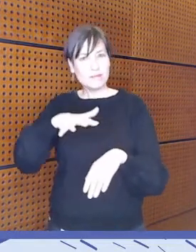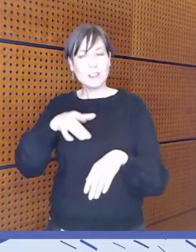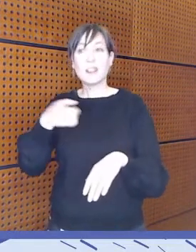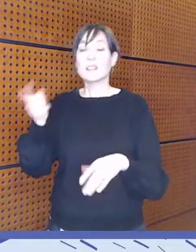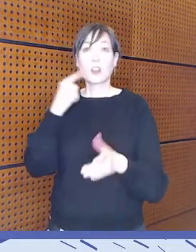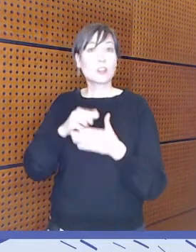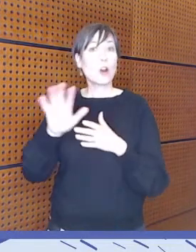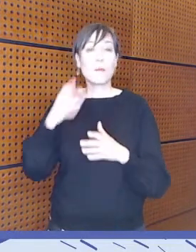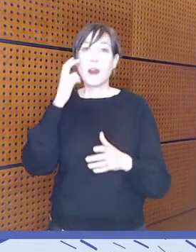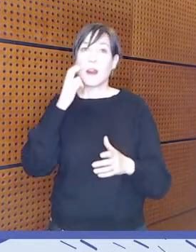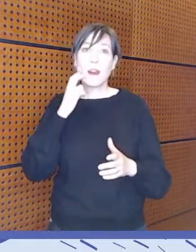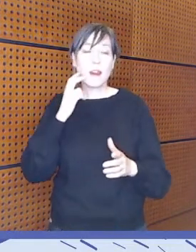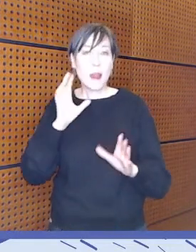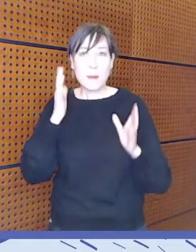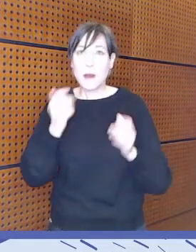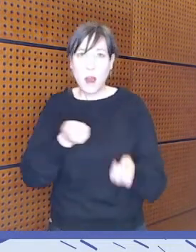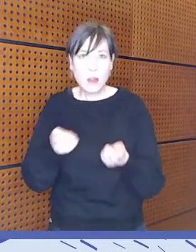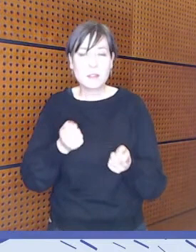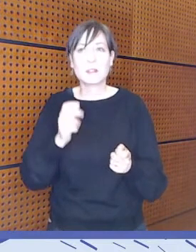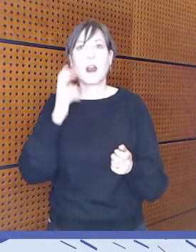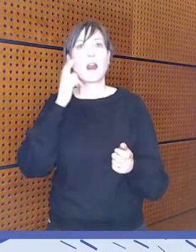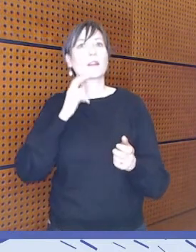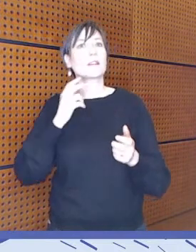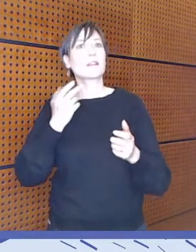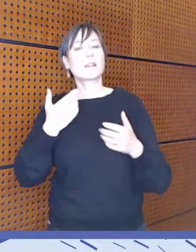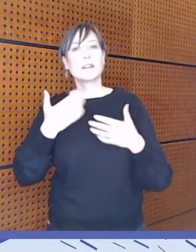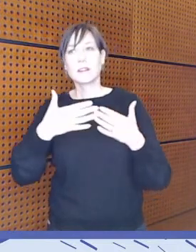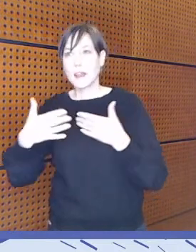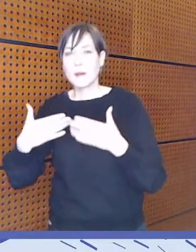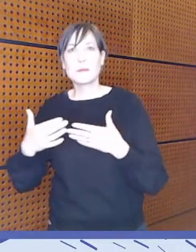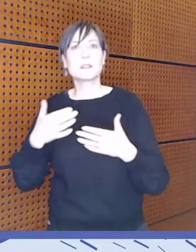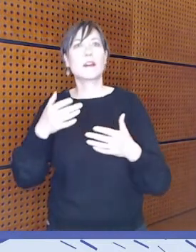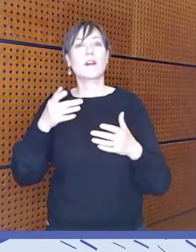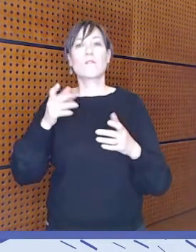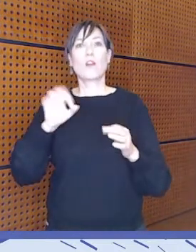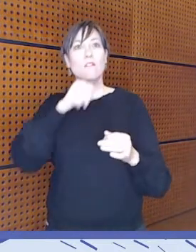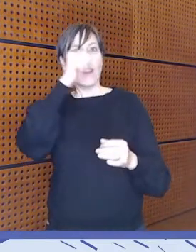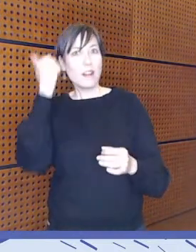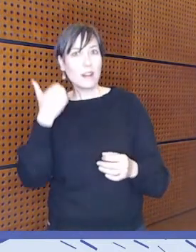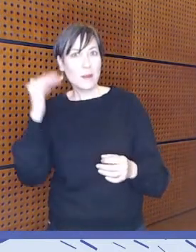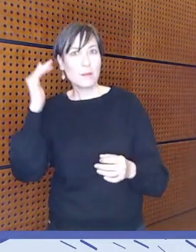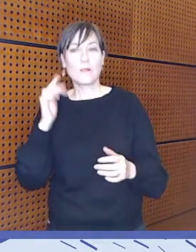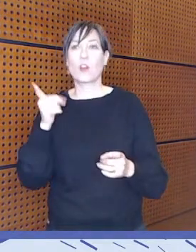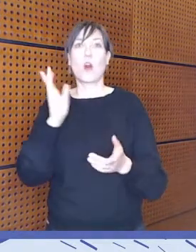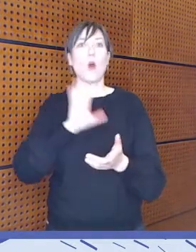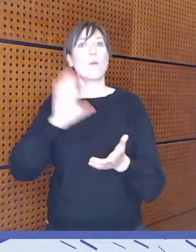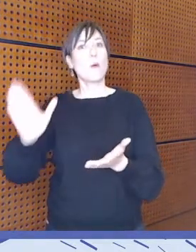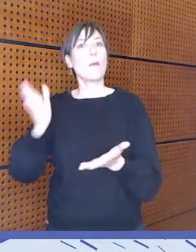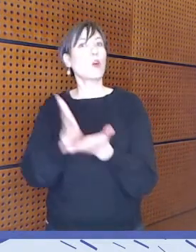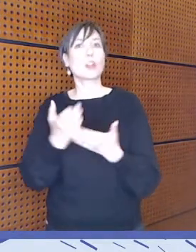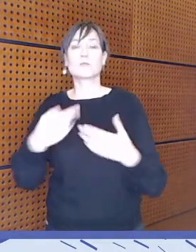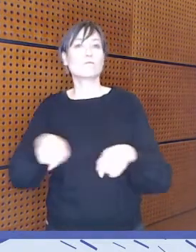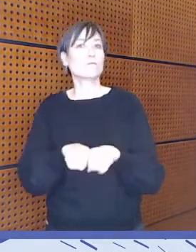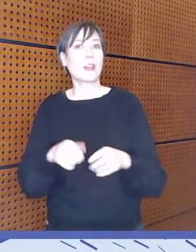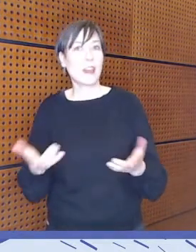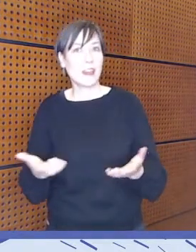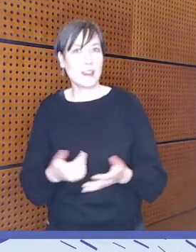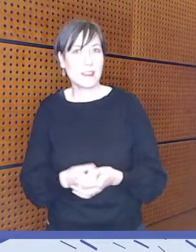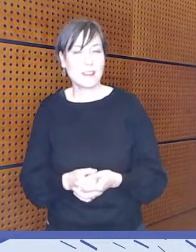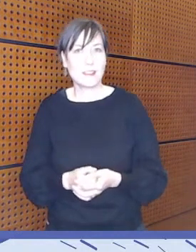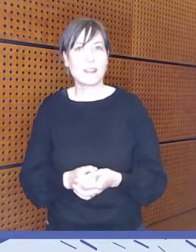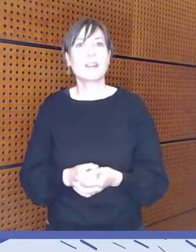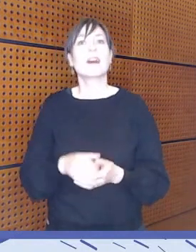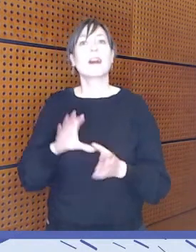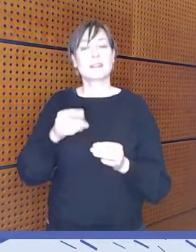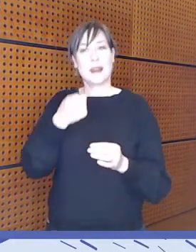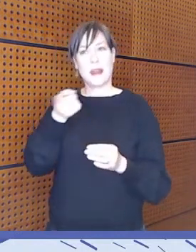elämänhallintaa. Se voi johtaa myös oikeuksien heikentymiseen. Selkeästi osaamistarpeet eniten nähdään